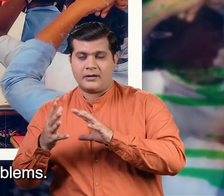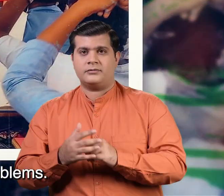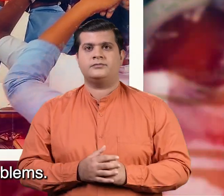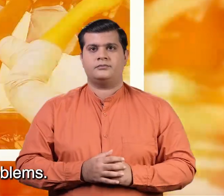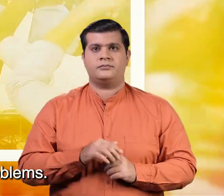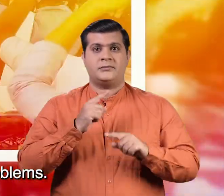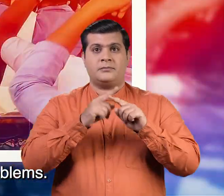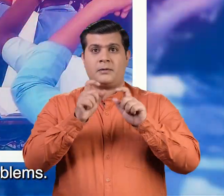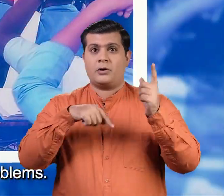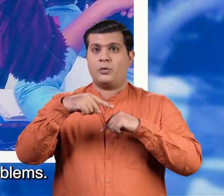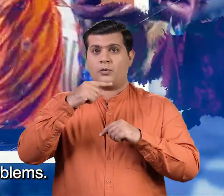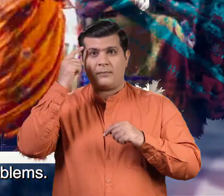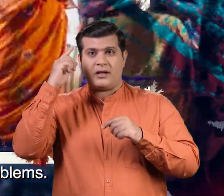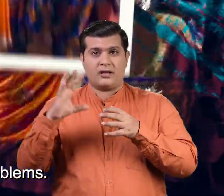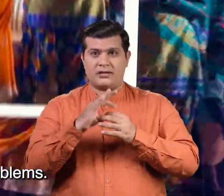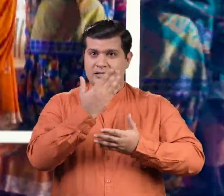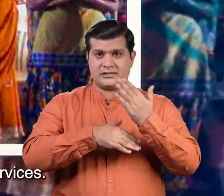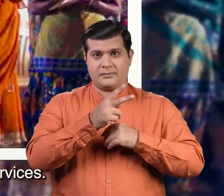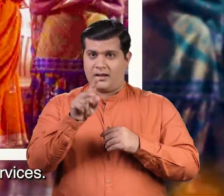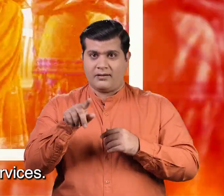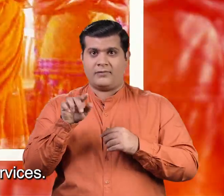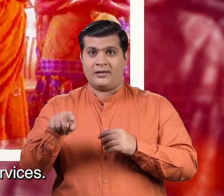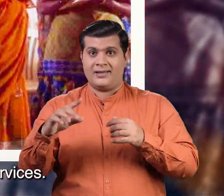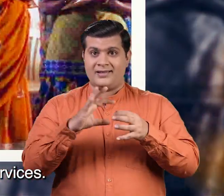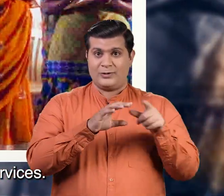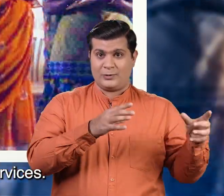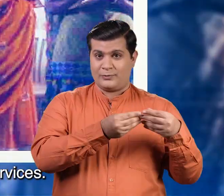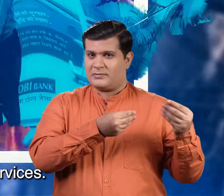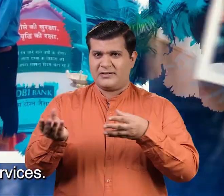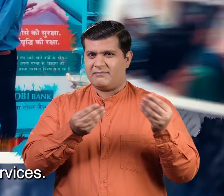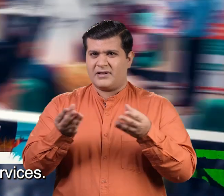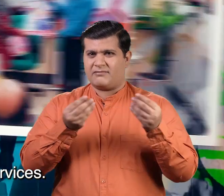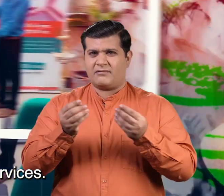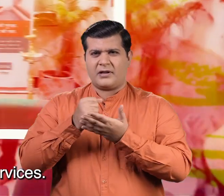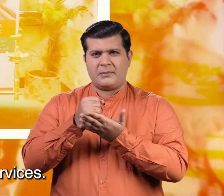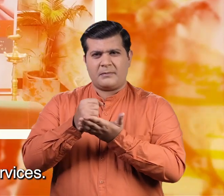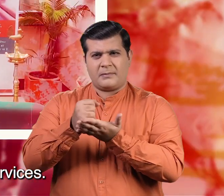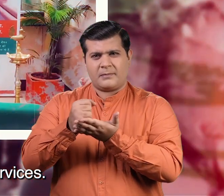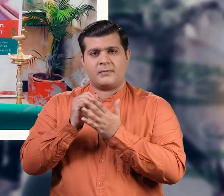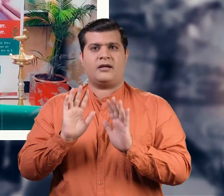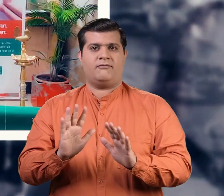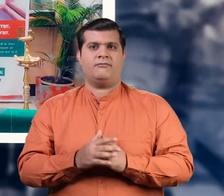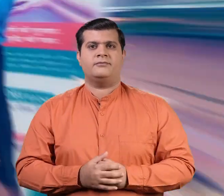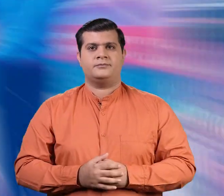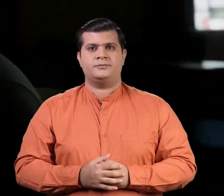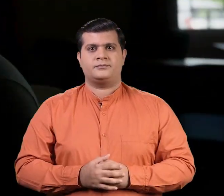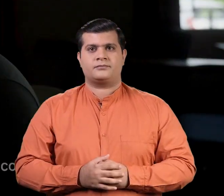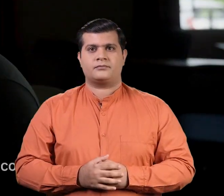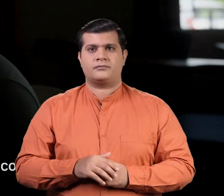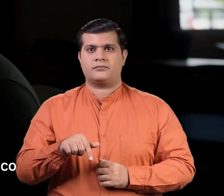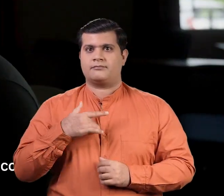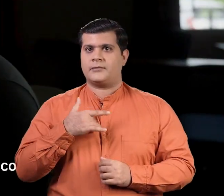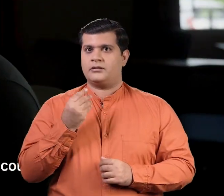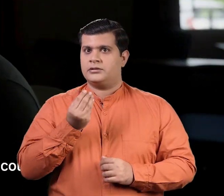समस्य सिक्रसित होने की वज़ह से आई दिव्यांता के लिए इस संस्थान में व्यापक उनर्वास सेवाय प्रदान की जाती है मैं